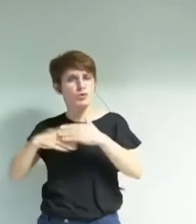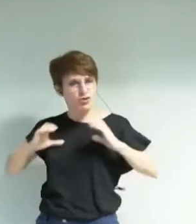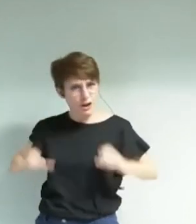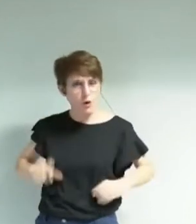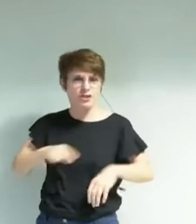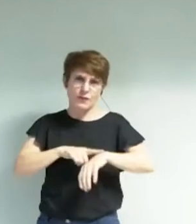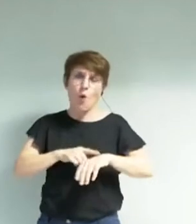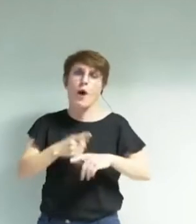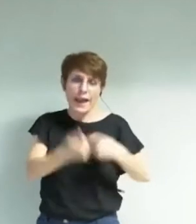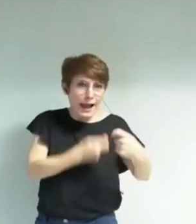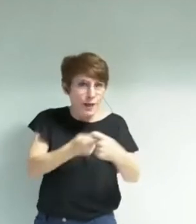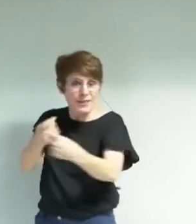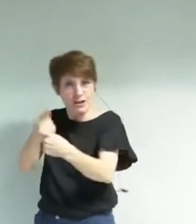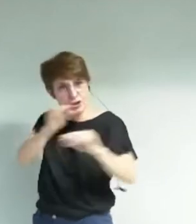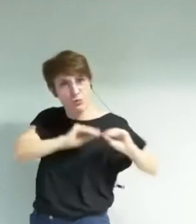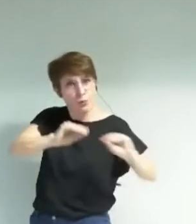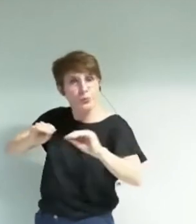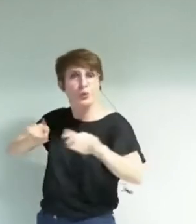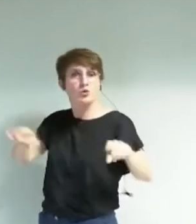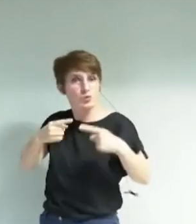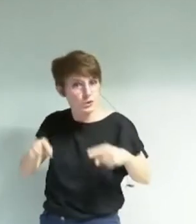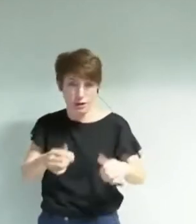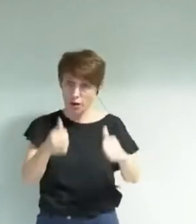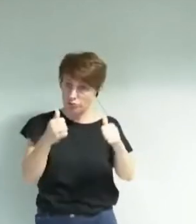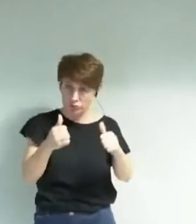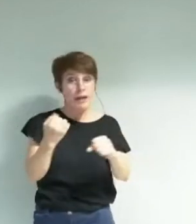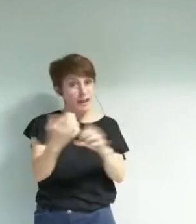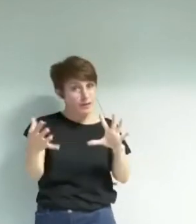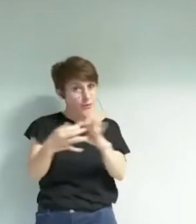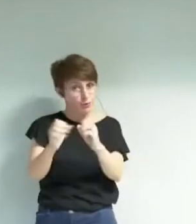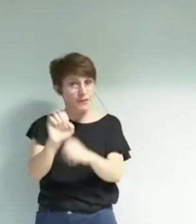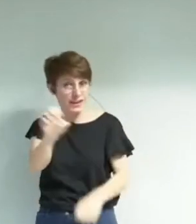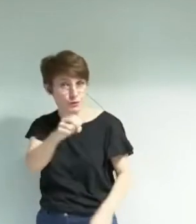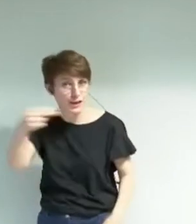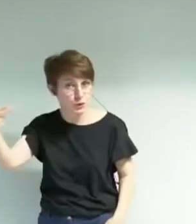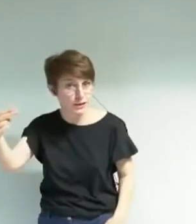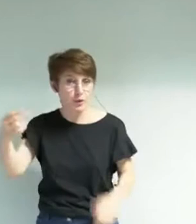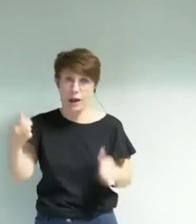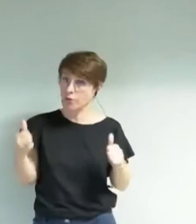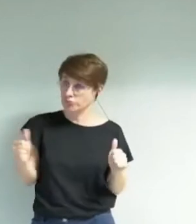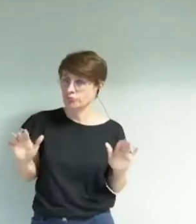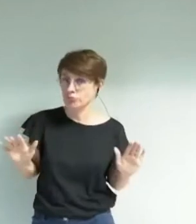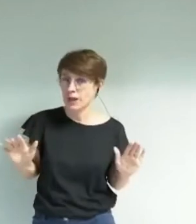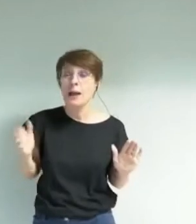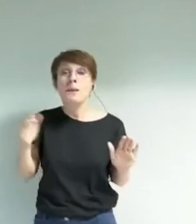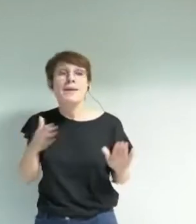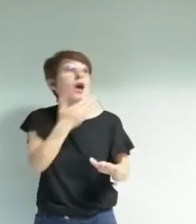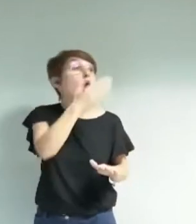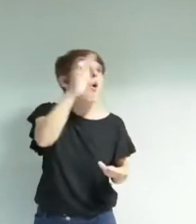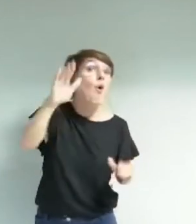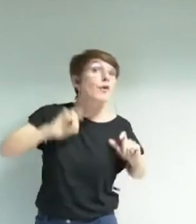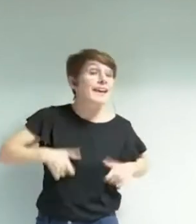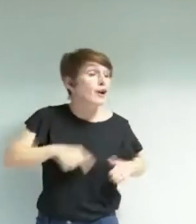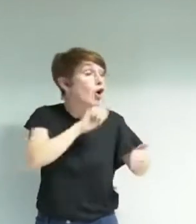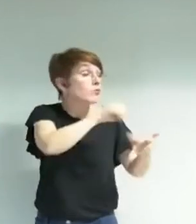déjà très bien, bien sûr. Et tout cela se fait en lien avec l'éducation nationale. Mais si d'autres écoles, peut-être dans les quartiers politiques de